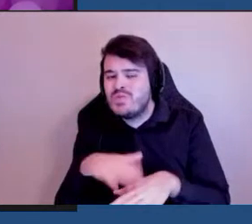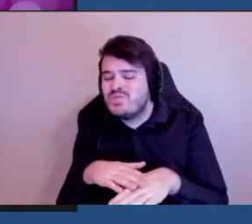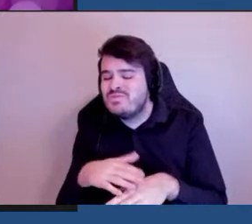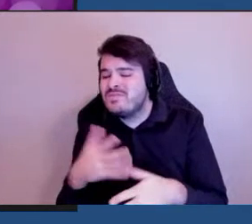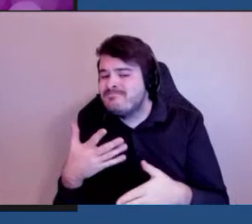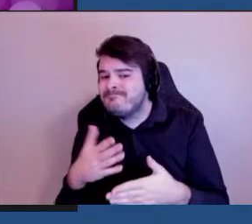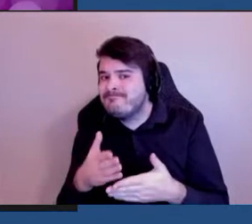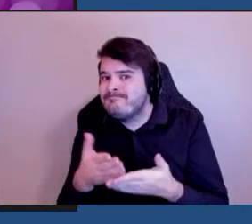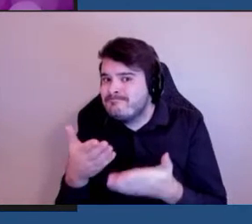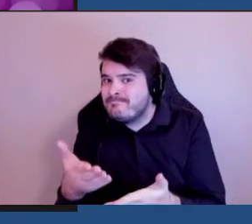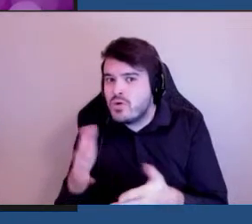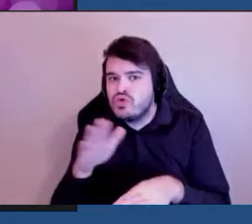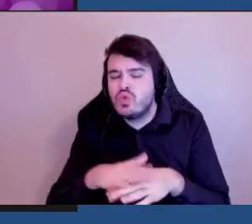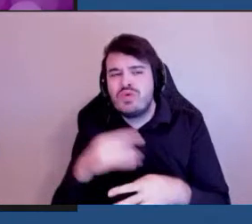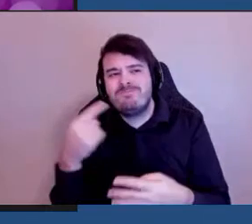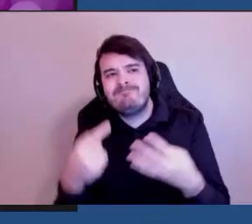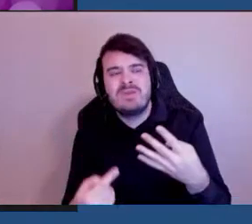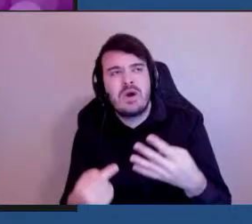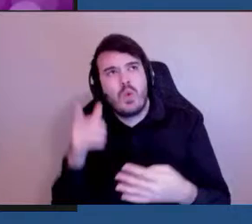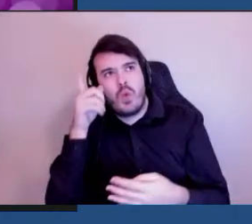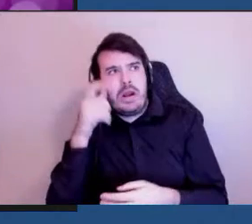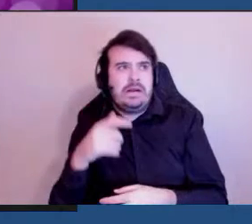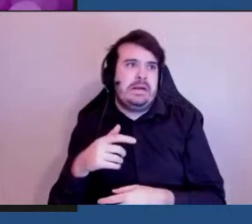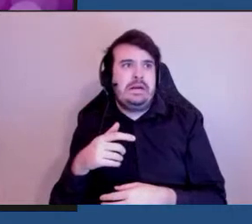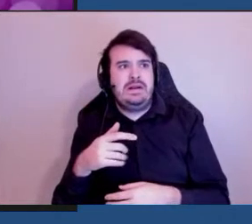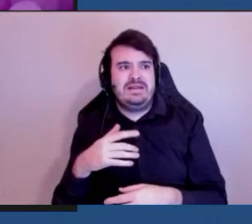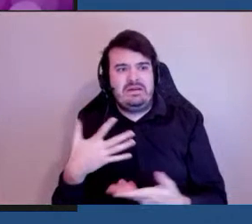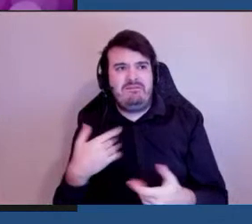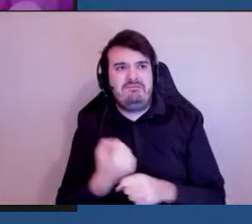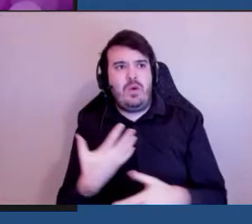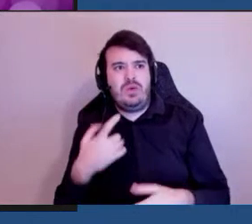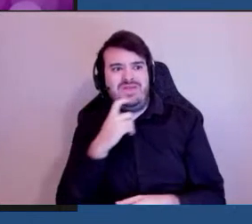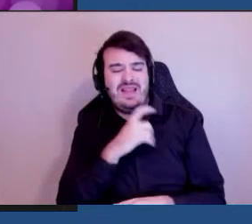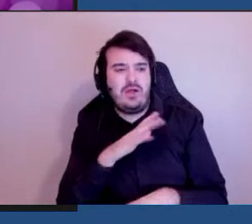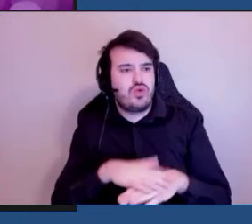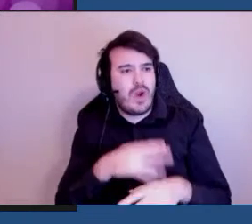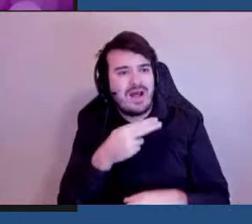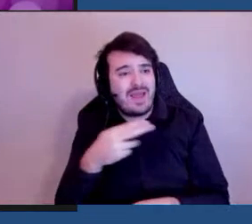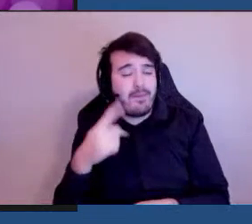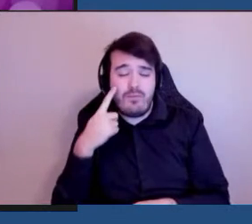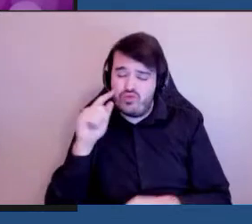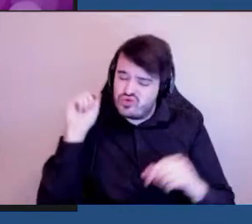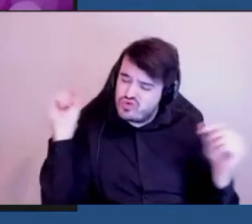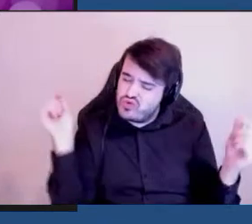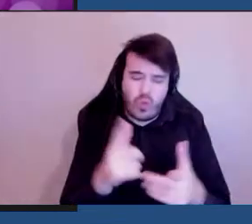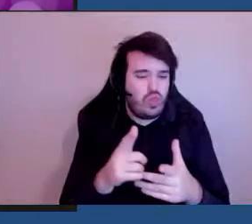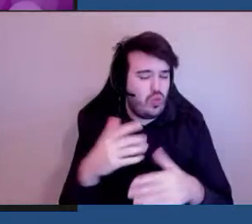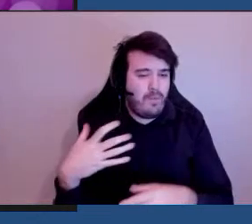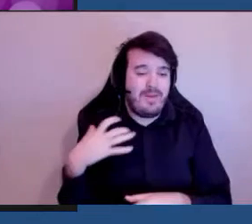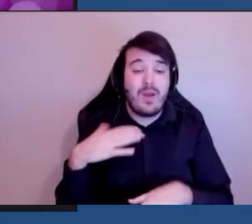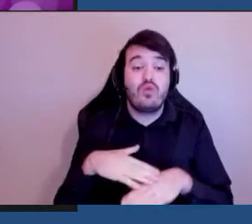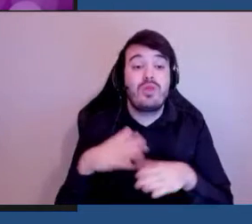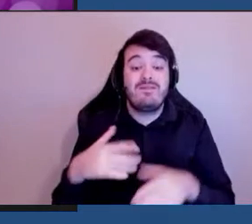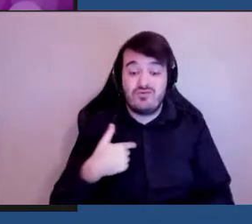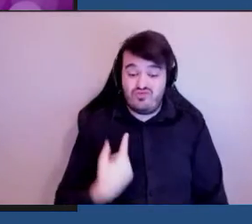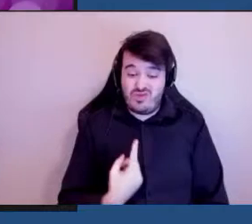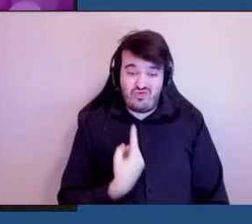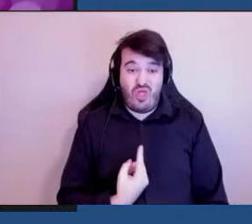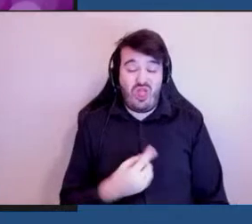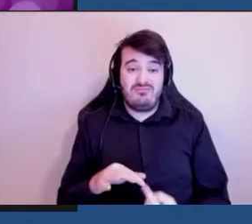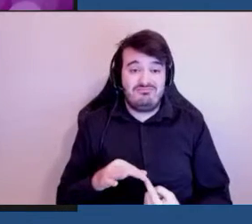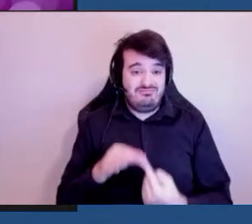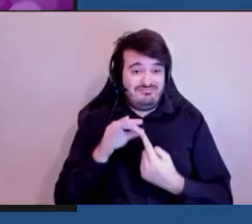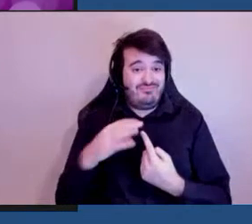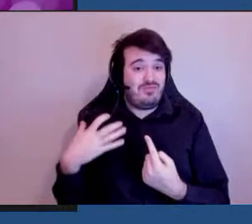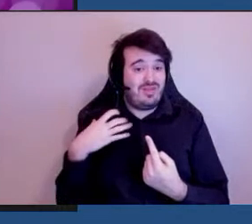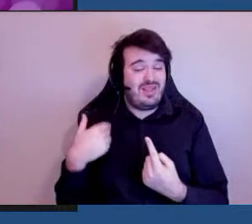importantes pour les handicapés. De tous les comités consultatifs, nous sommes le seul comité en fait